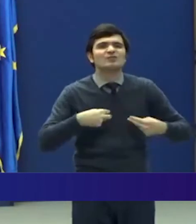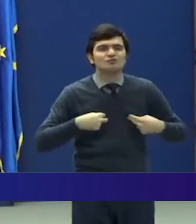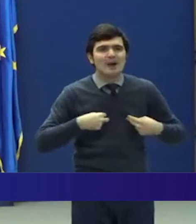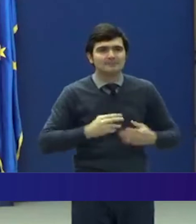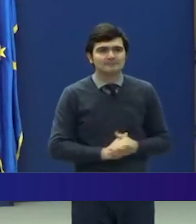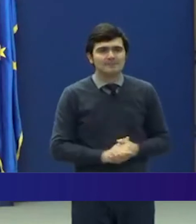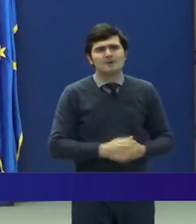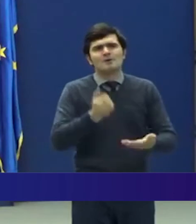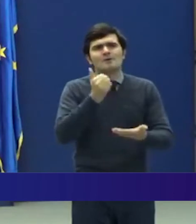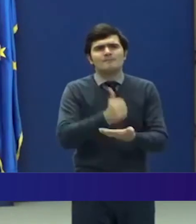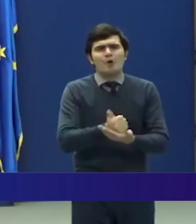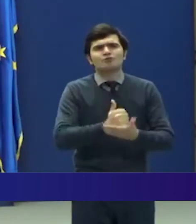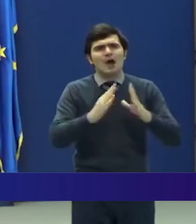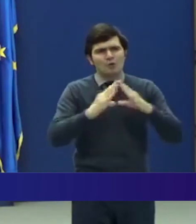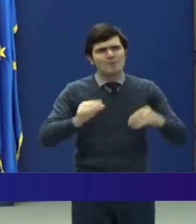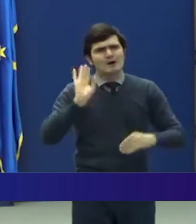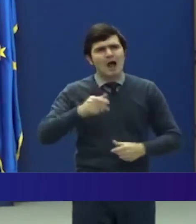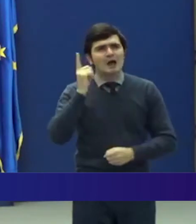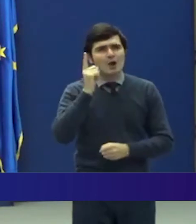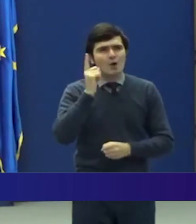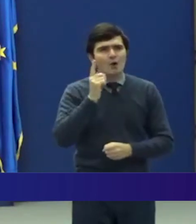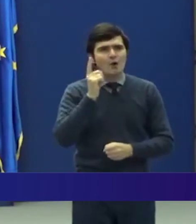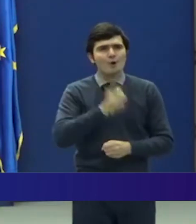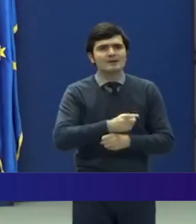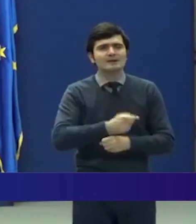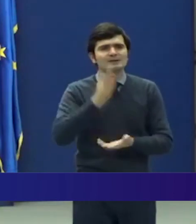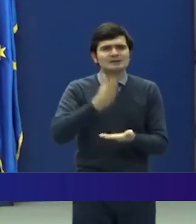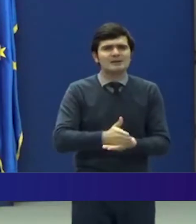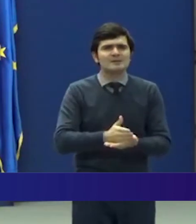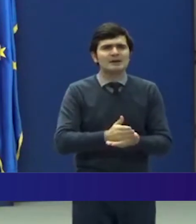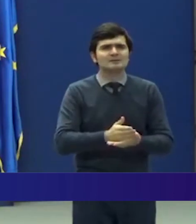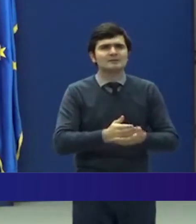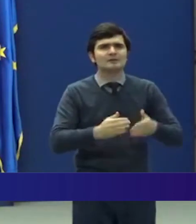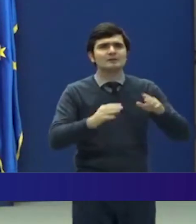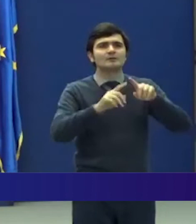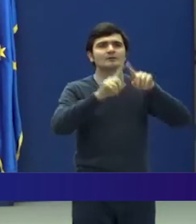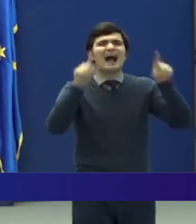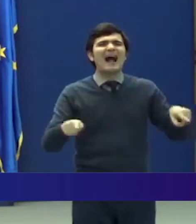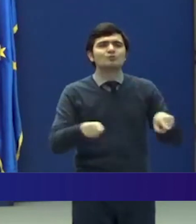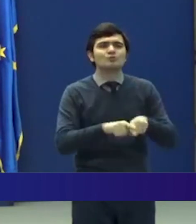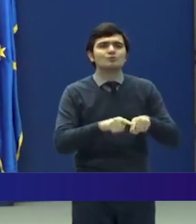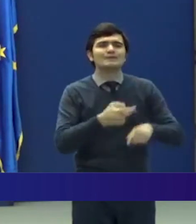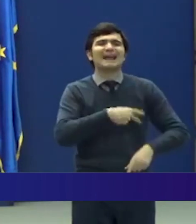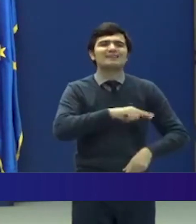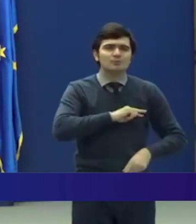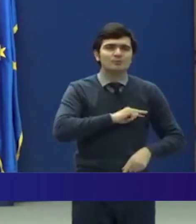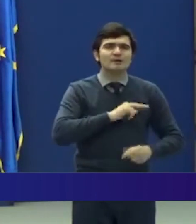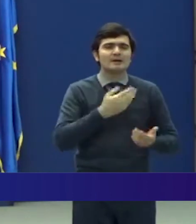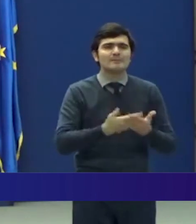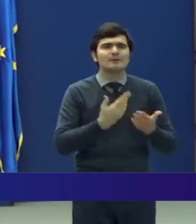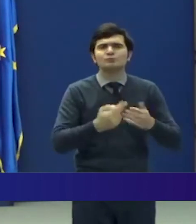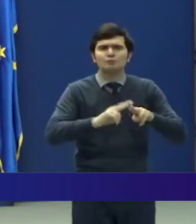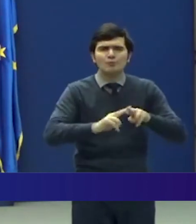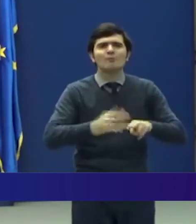Poștei Române, evident, îi revine obligația stabilirii cadrului instituțional și de răspundere pentru modul în care se desfășoară această